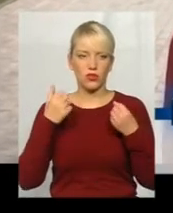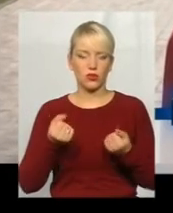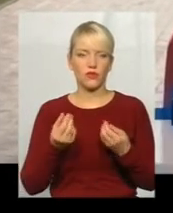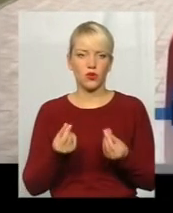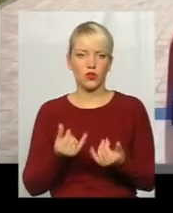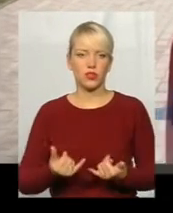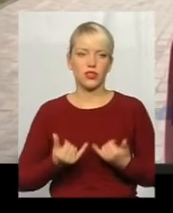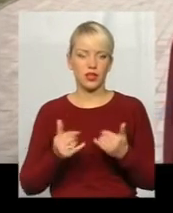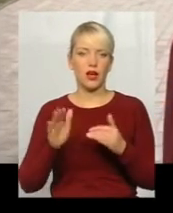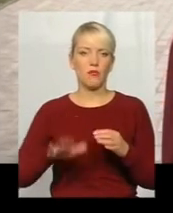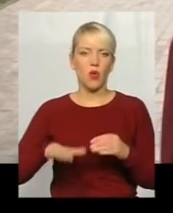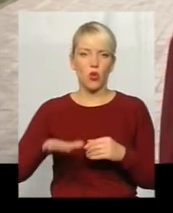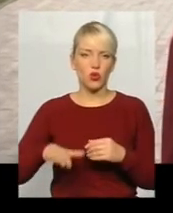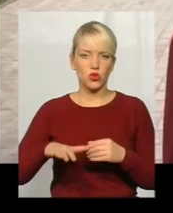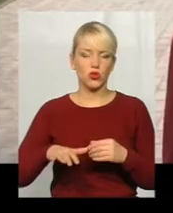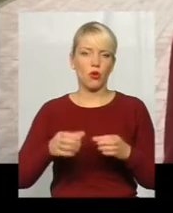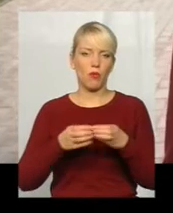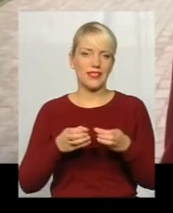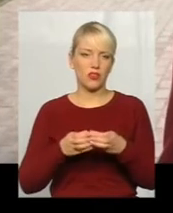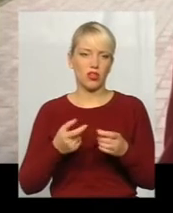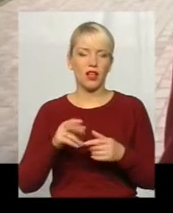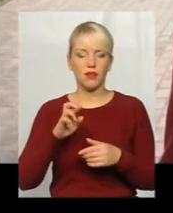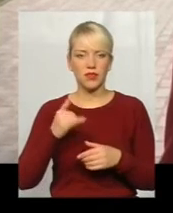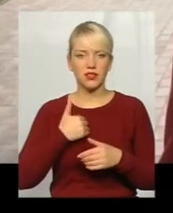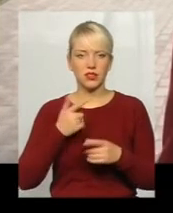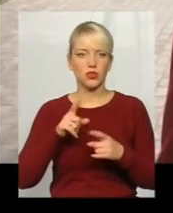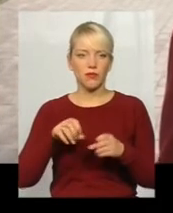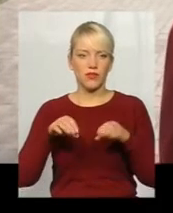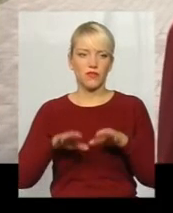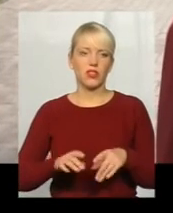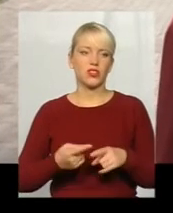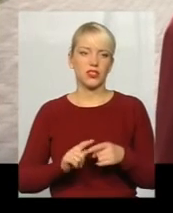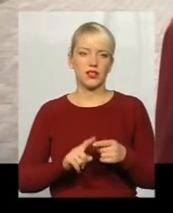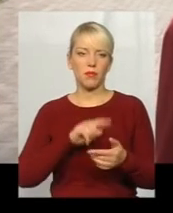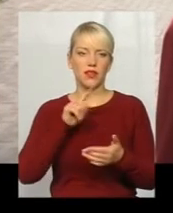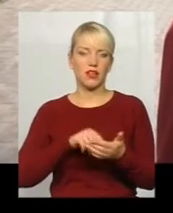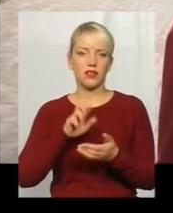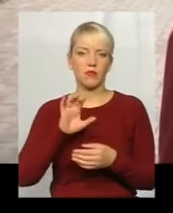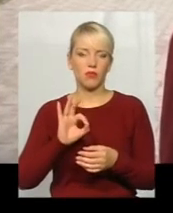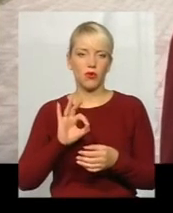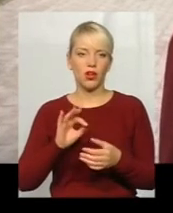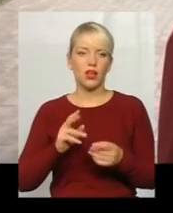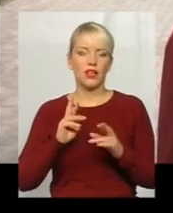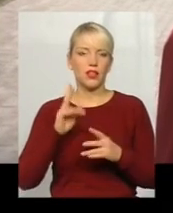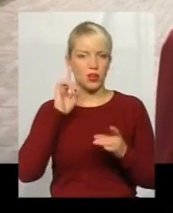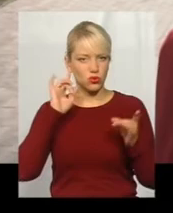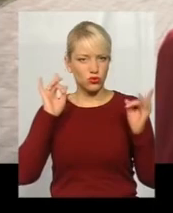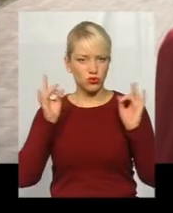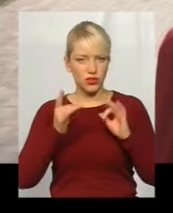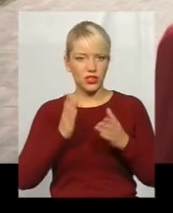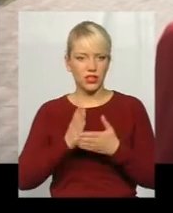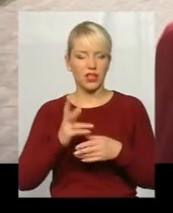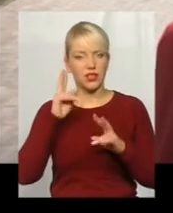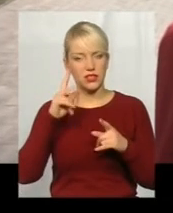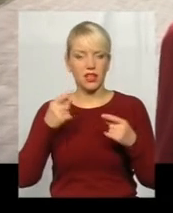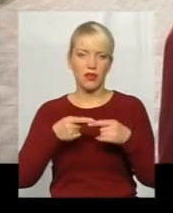для молодшого персоналу. Ну, я хотіла б, щоб це питання вирішилося, бо так, як чутки ходять, не знаю, наскільки це